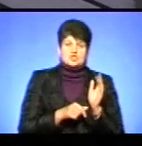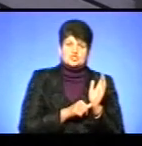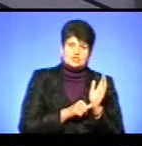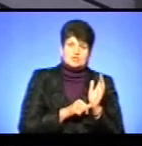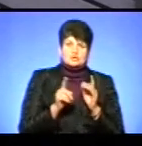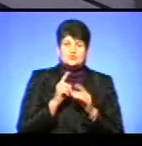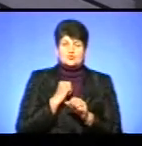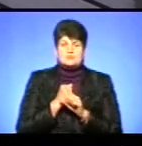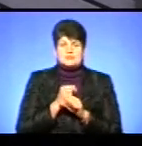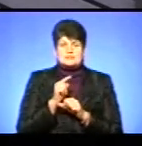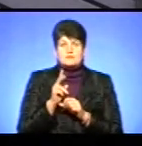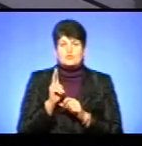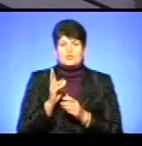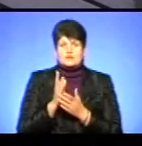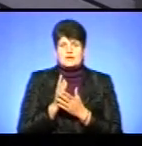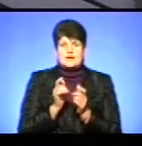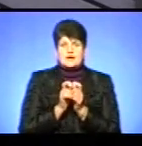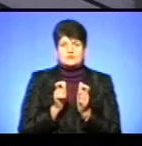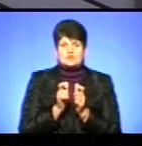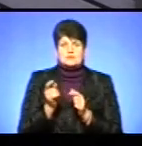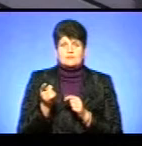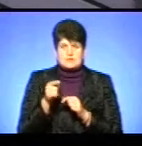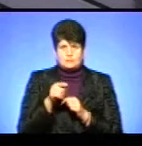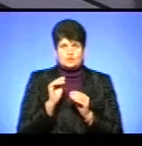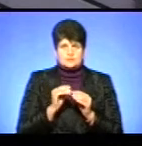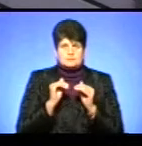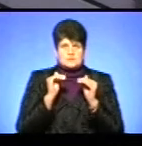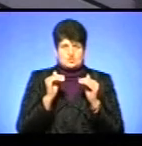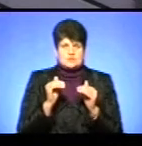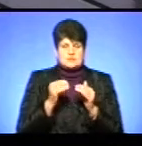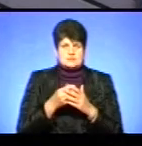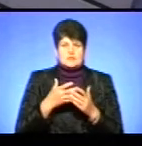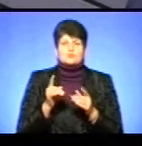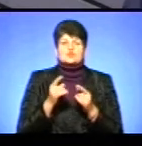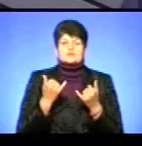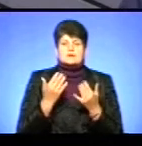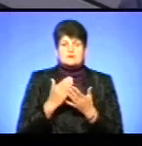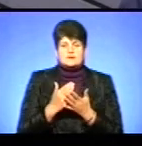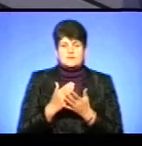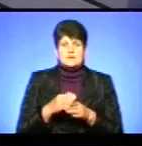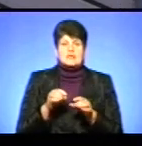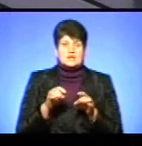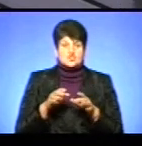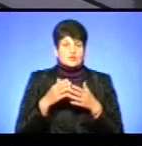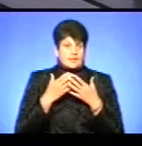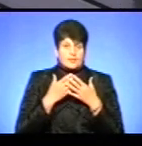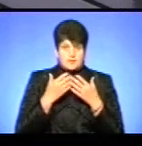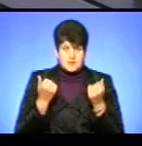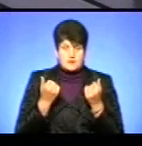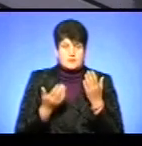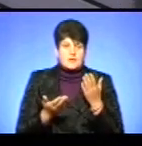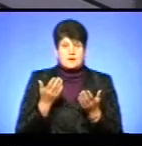з тими, в кого є картика Тернополянина, чи там також зросте тариф? Ну, про що йдеться наразі? Тому що ми розуміємо, що рішення немає, але